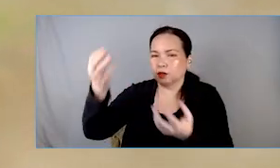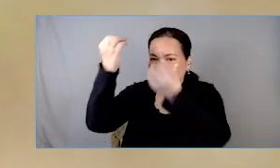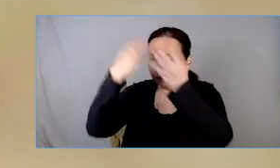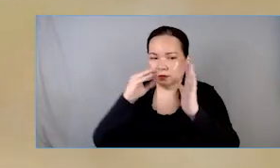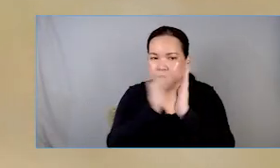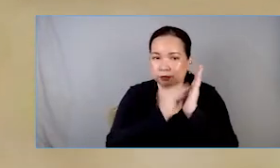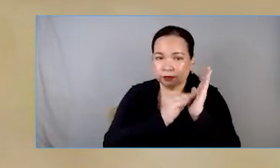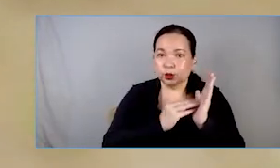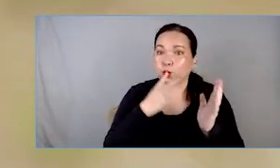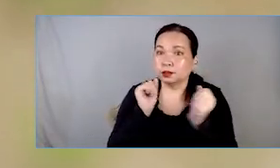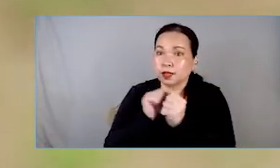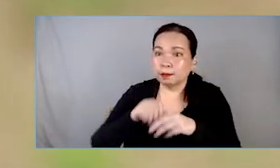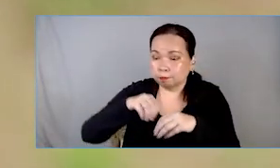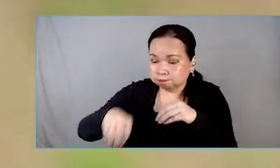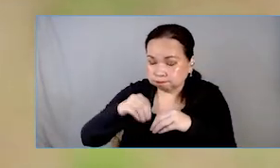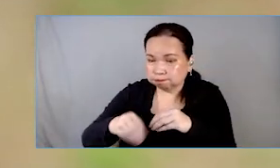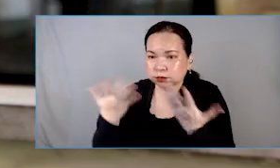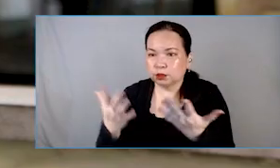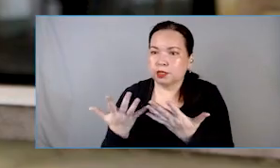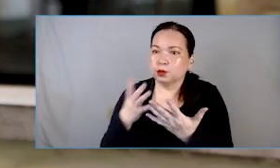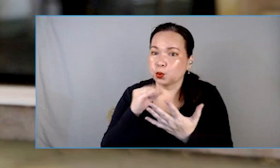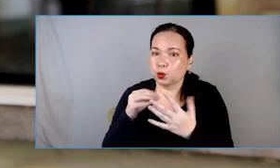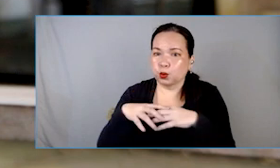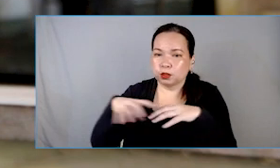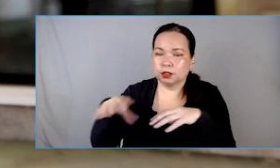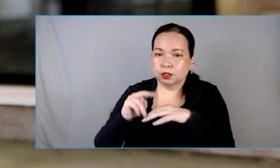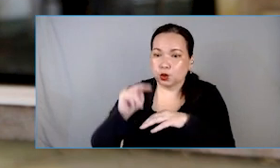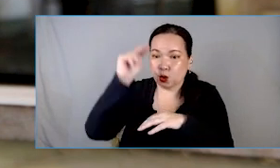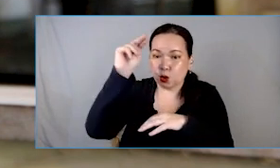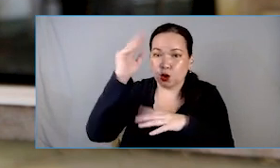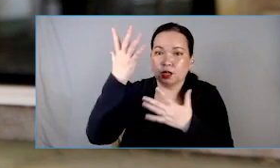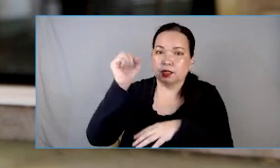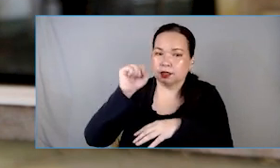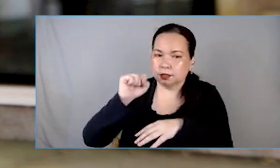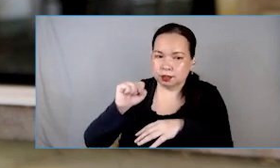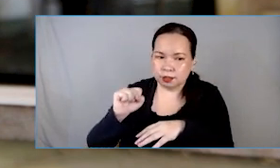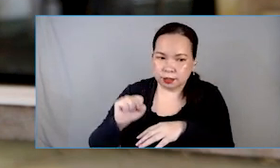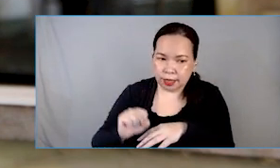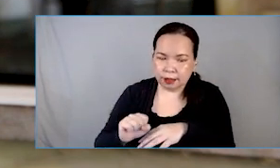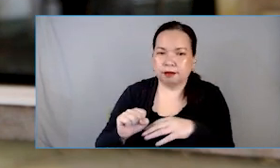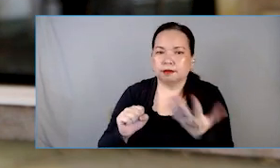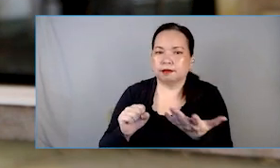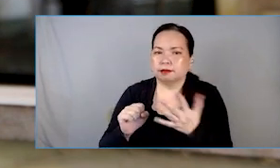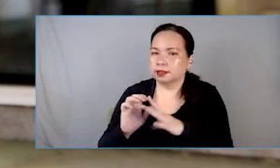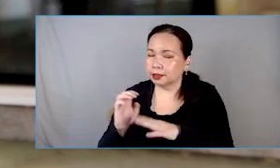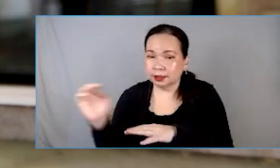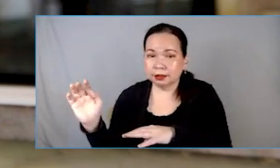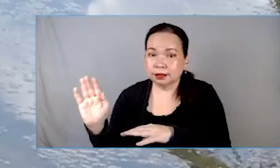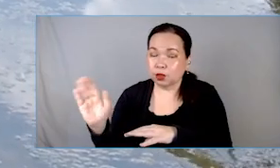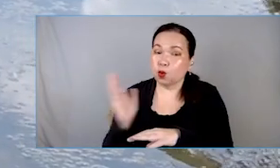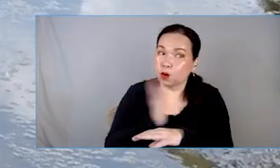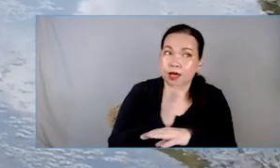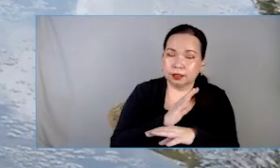sino yung mga kasama mo dun sa boundaries na yun. Halimbawa, north, sino yung mga kasama mo dyan? Sino yung mga boundaries mo dyan? Sa east, the west, and then